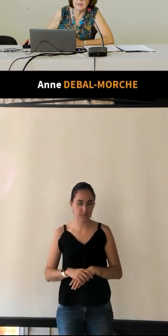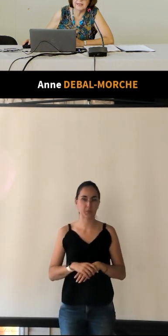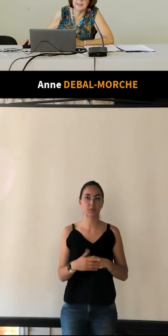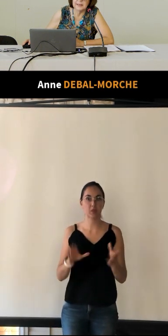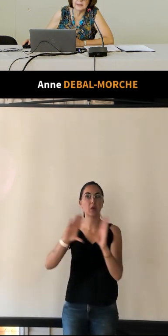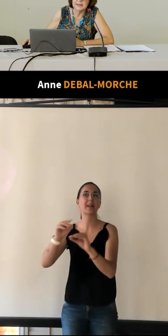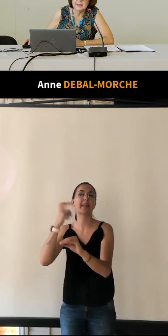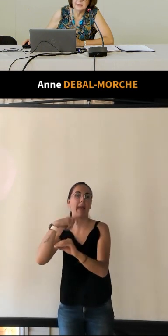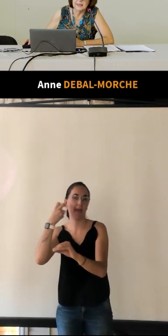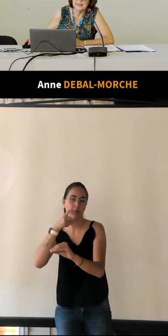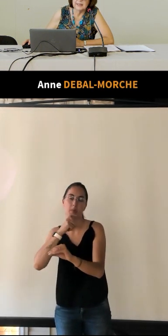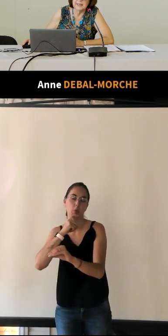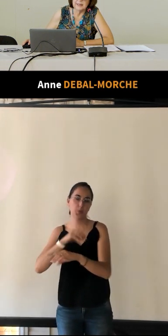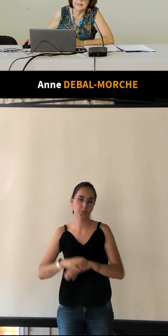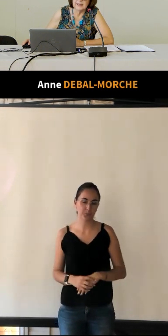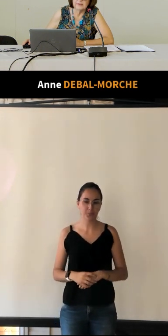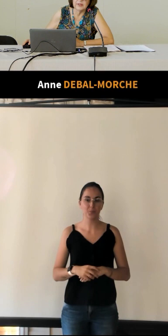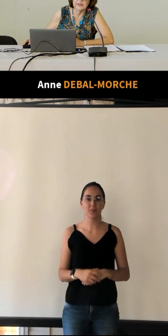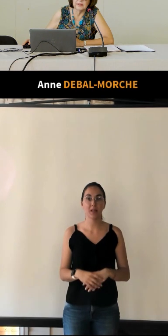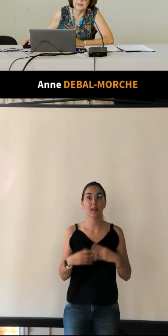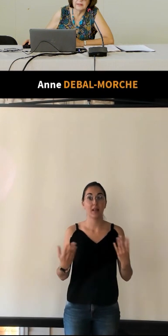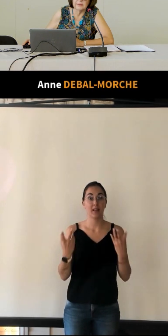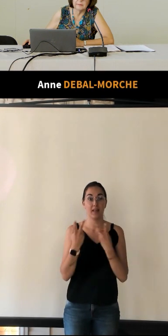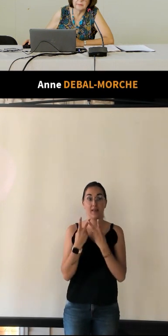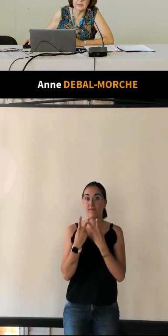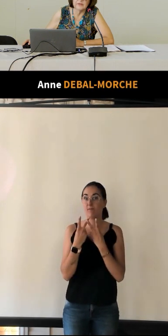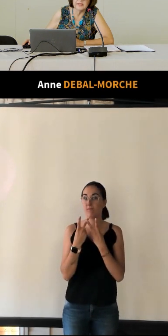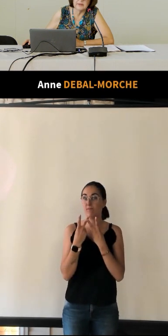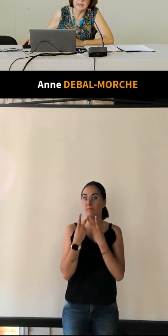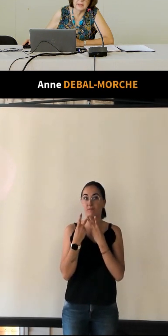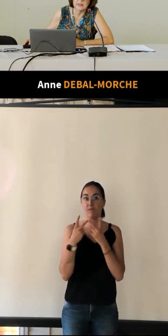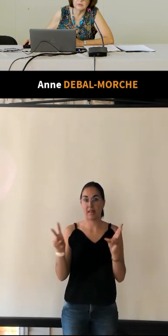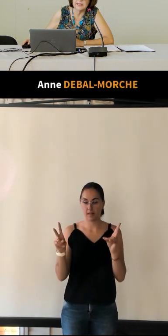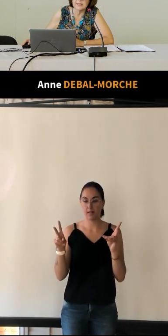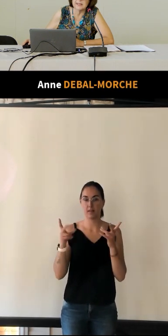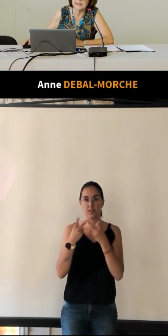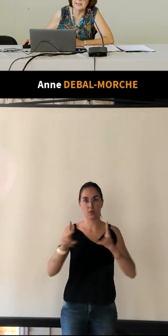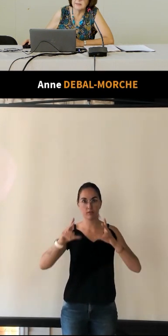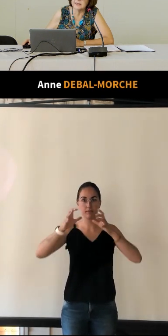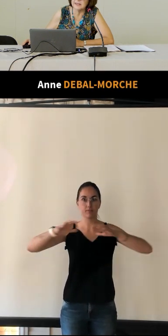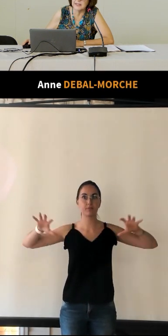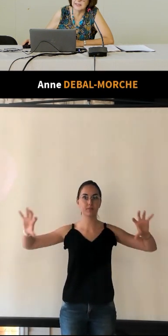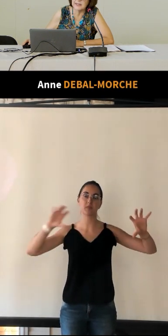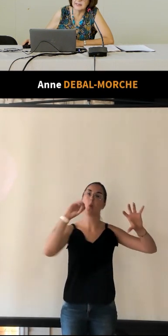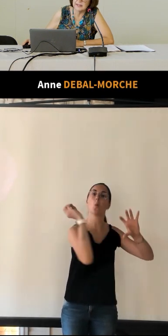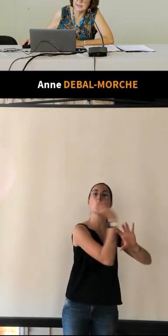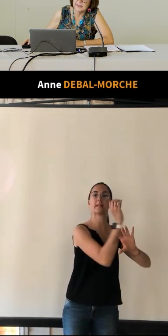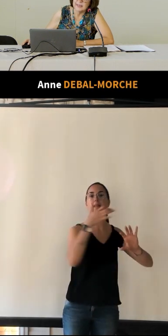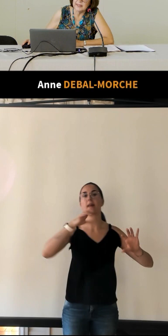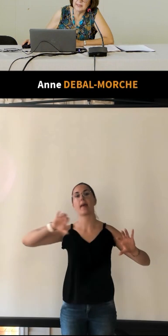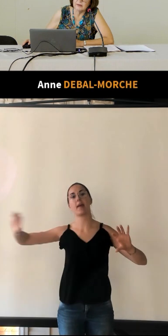place de la gare et la ville est divisée avec la partie ouest et la partie est